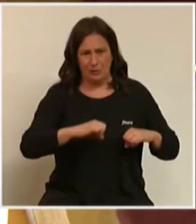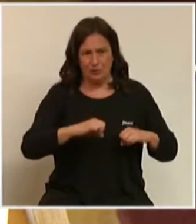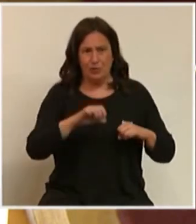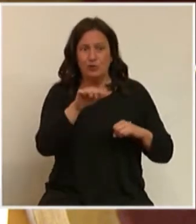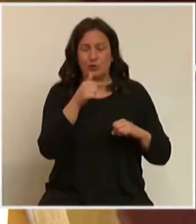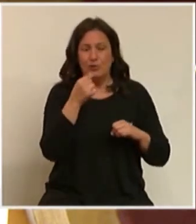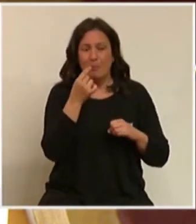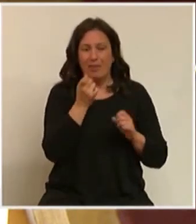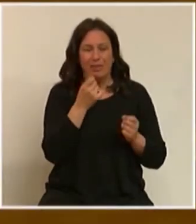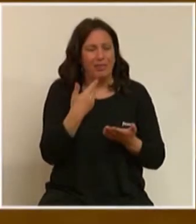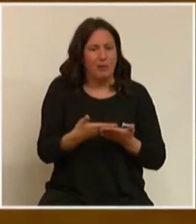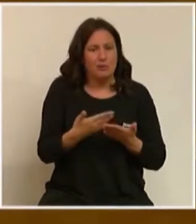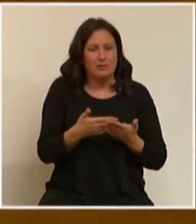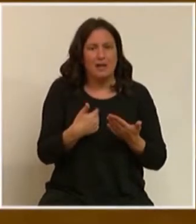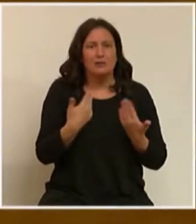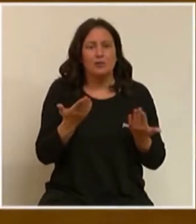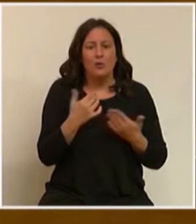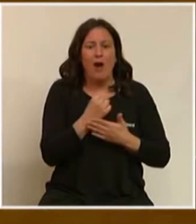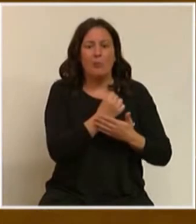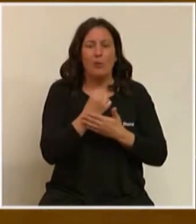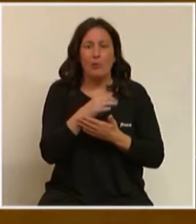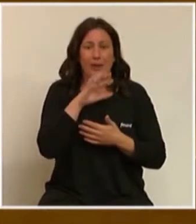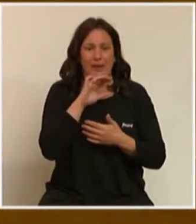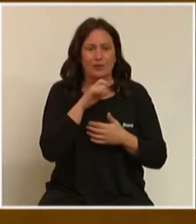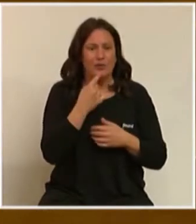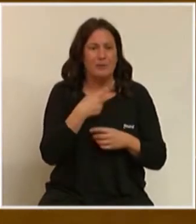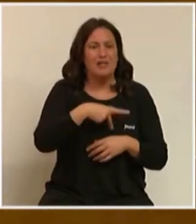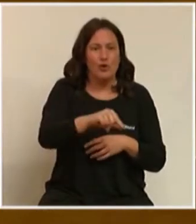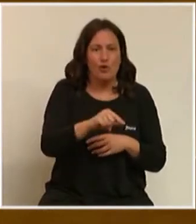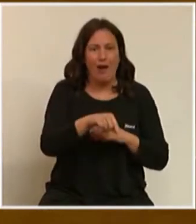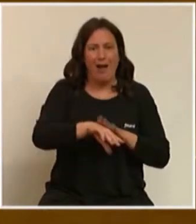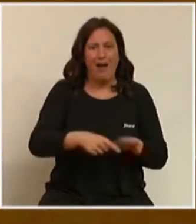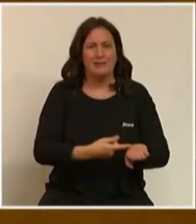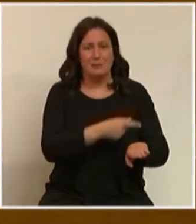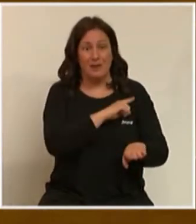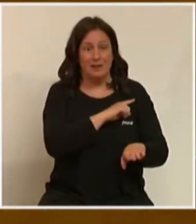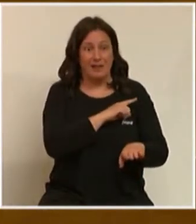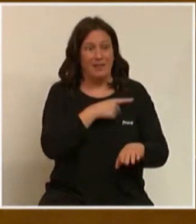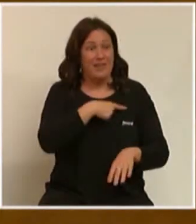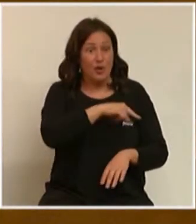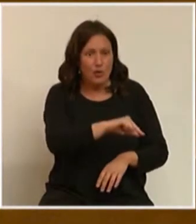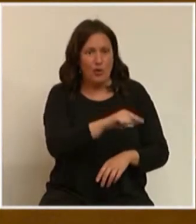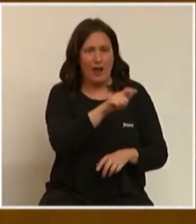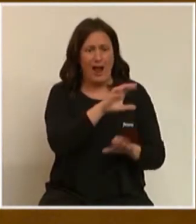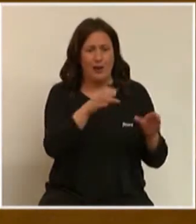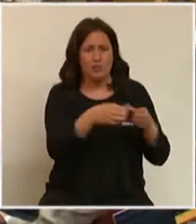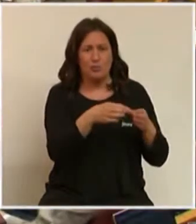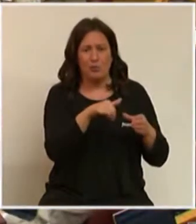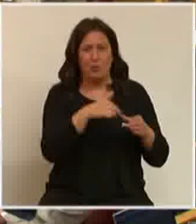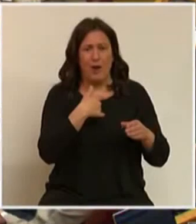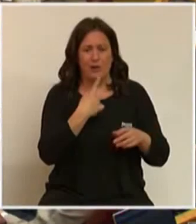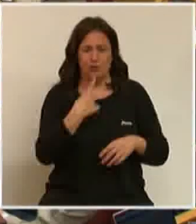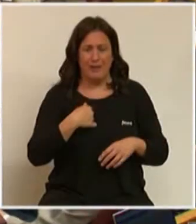costat està. Digue ara no a l'extrema dreta. Digue no als que ens han assenyalat públicament. Ens han dit golpistes i